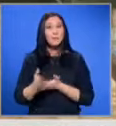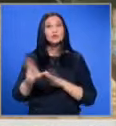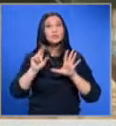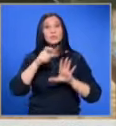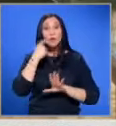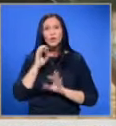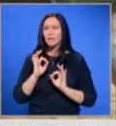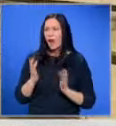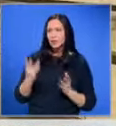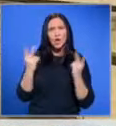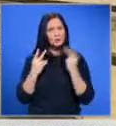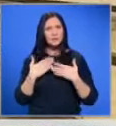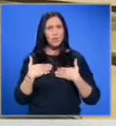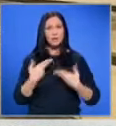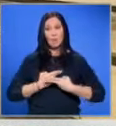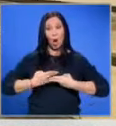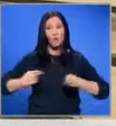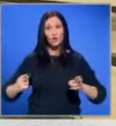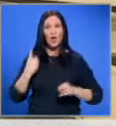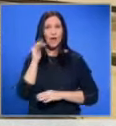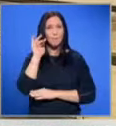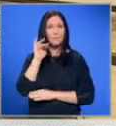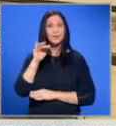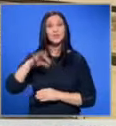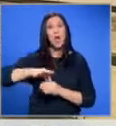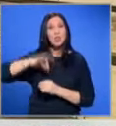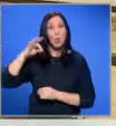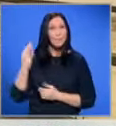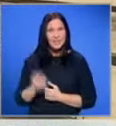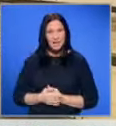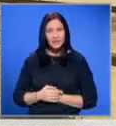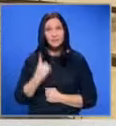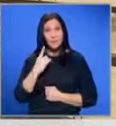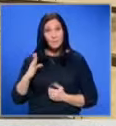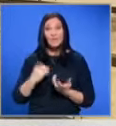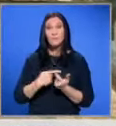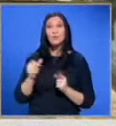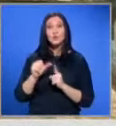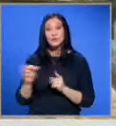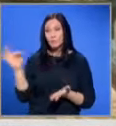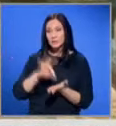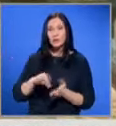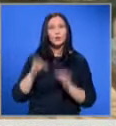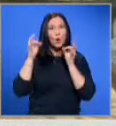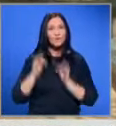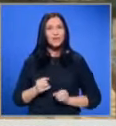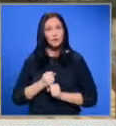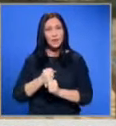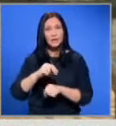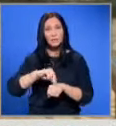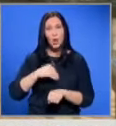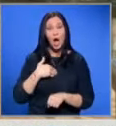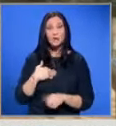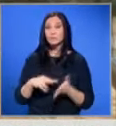80 години, така че разбира се ние сме отворени за една бъдеща номинация. За първи път ЮНЕСКО пристига като официална делегация в Пловдив.